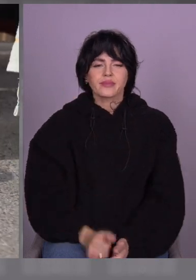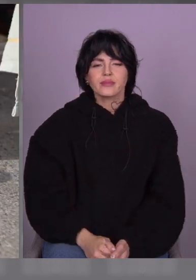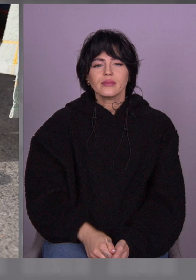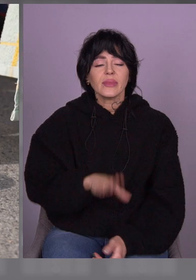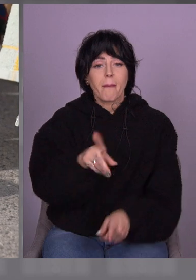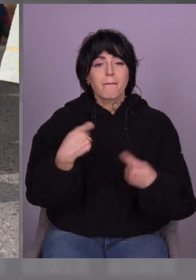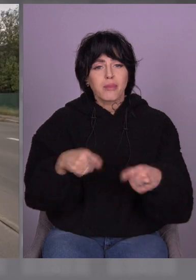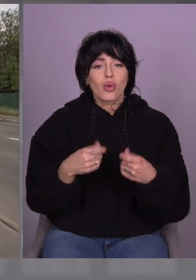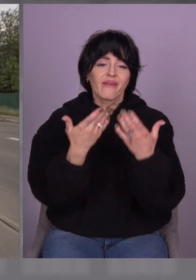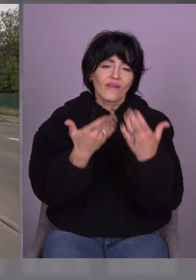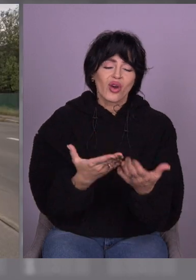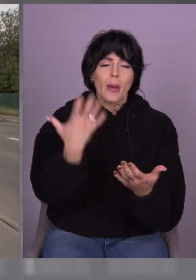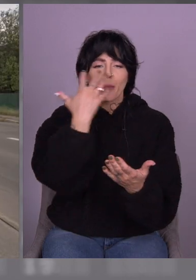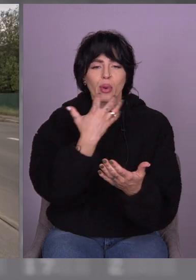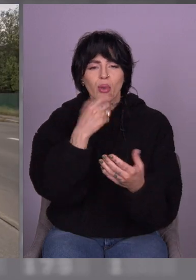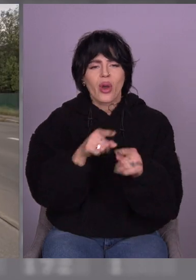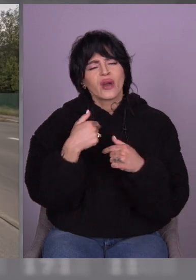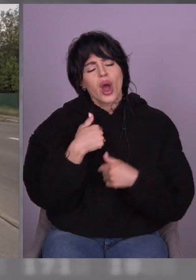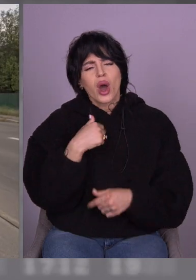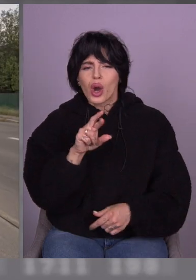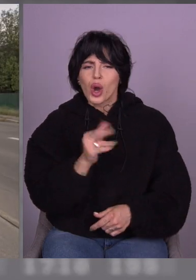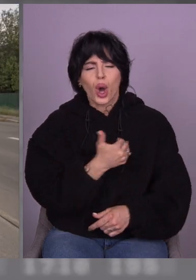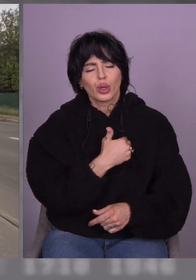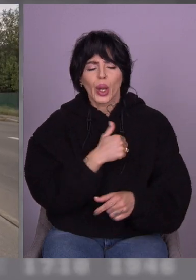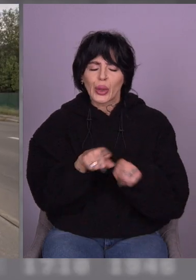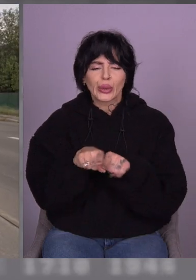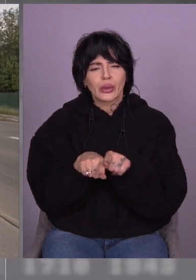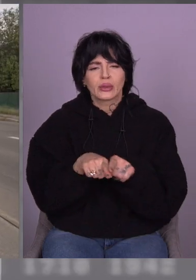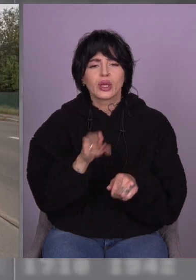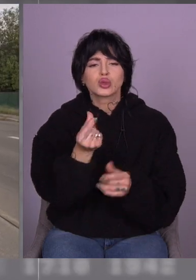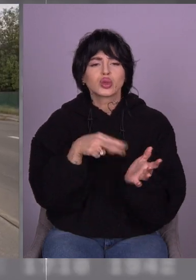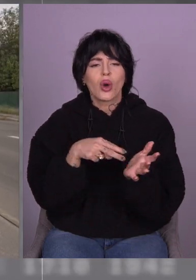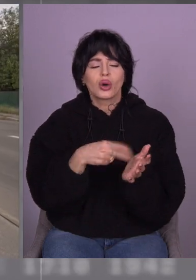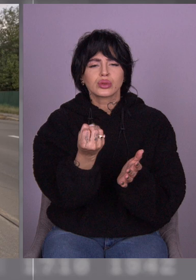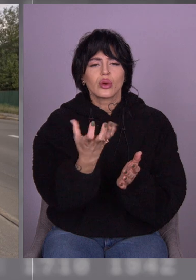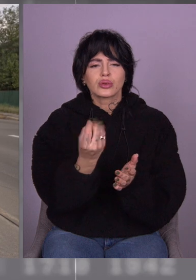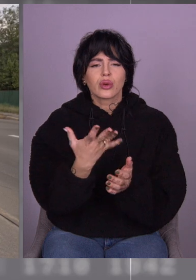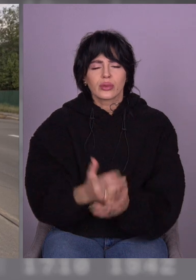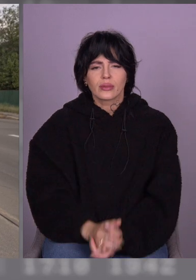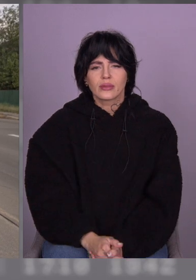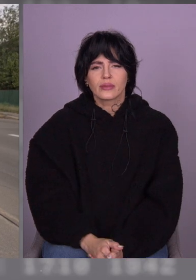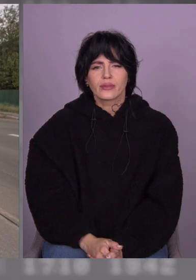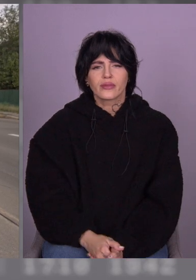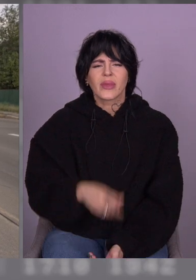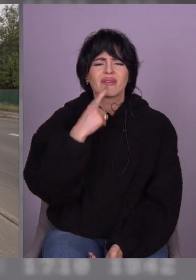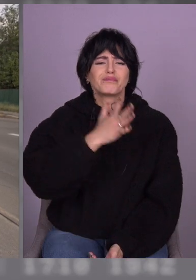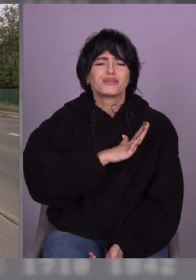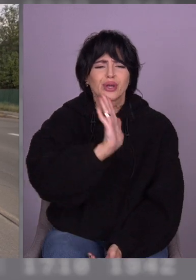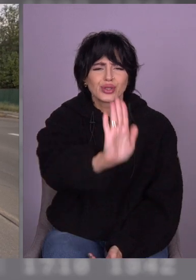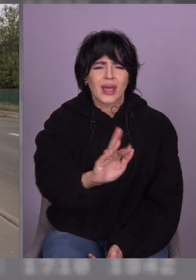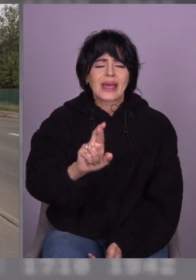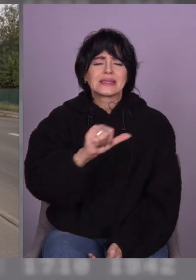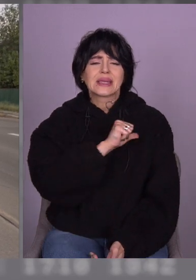огурцей. Мені ж захотілося огірочків. А скільки коштує така баночка? Почекайте, заїдемо до мене, я вас